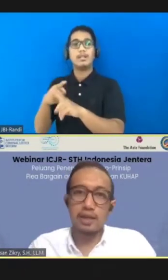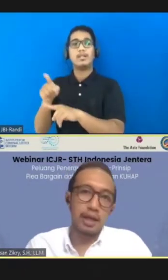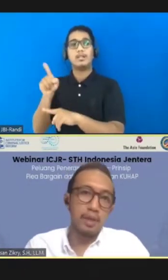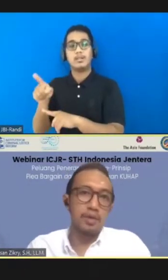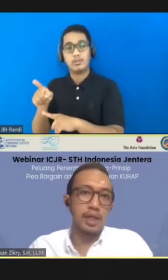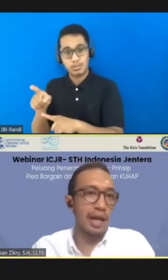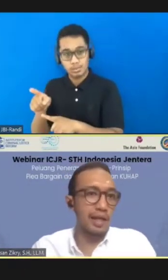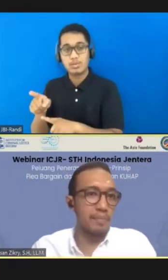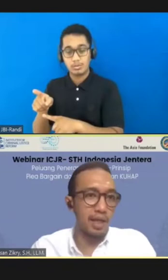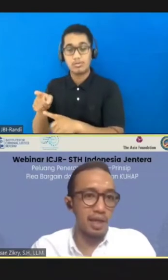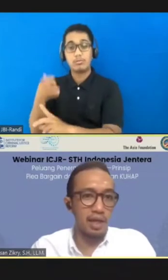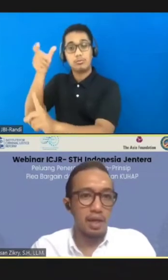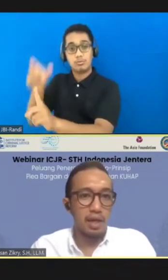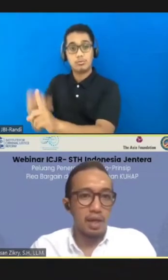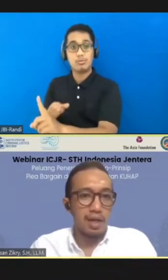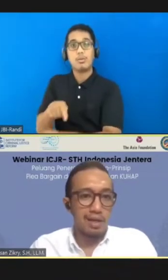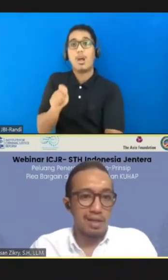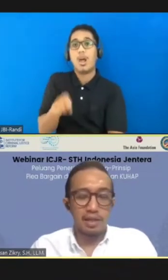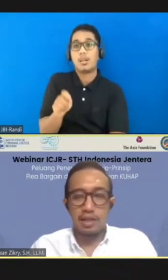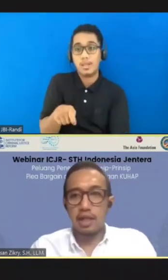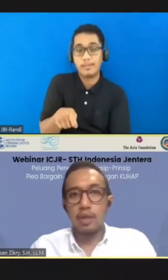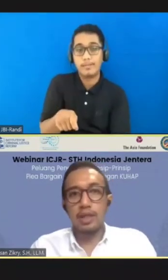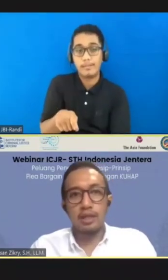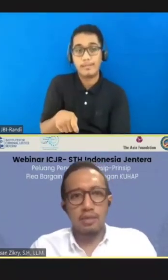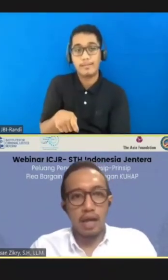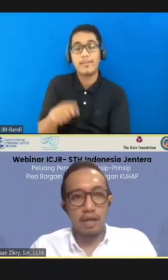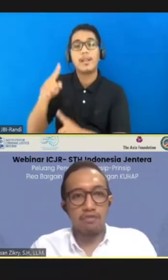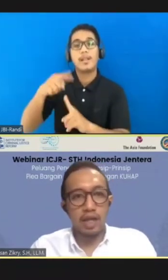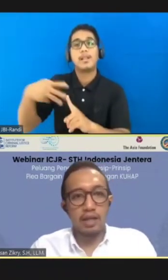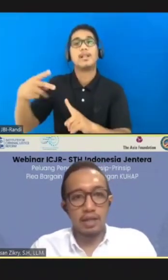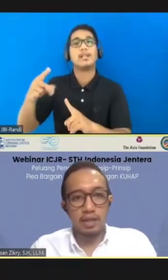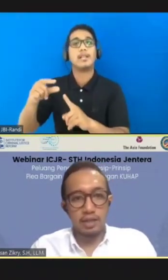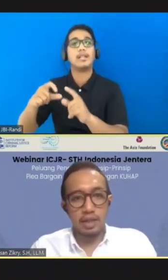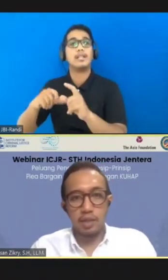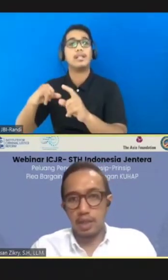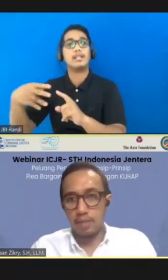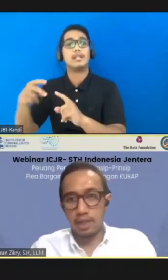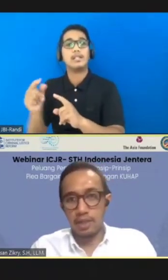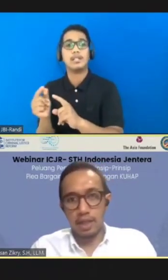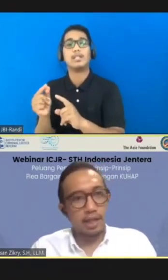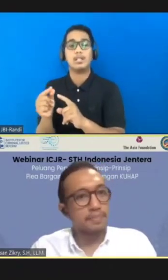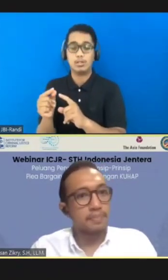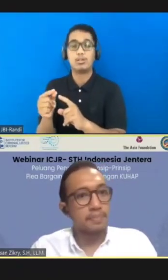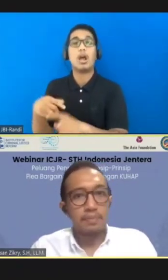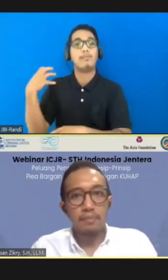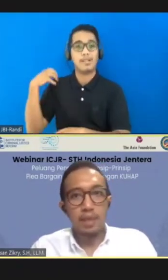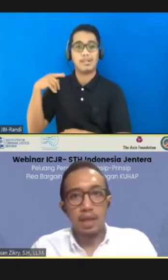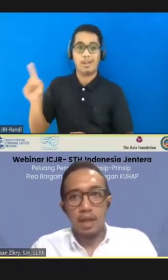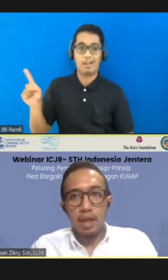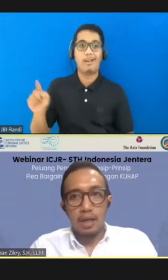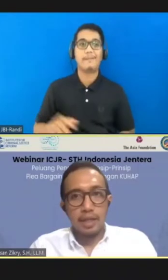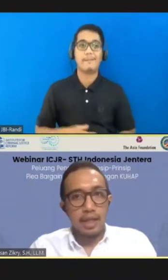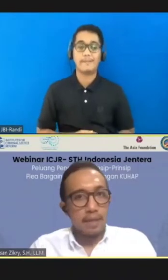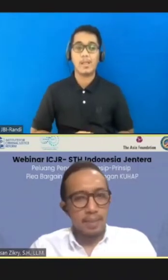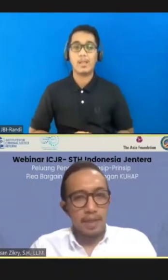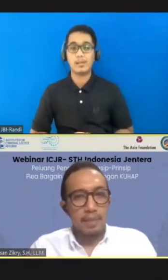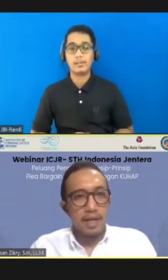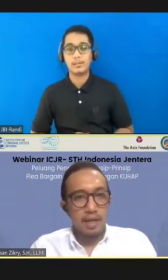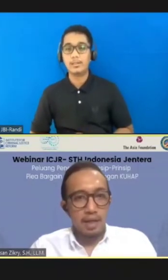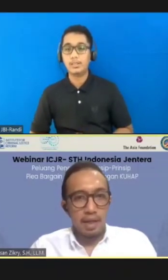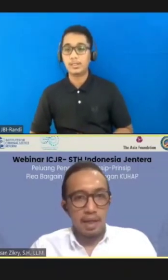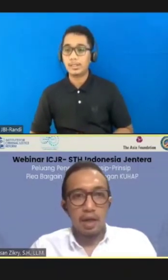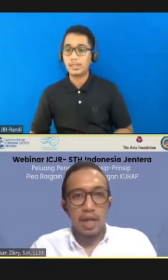Attorney, dan sekarang beliau jadi hakim di third circuit, hakim federal di third circuit di Amerika Serikat. Jadi,